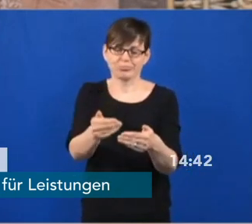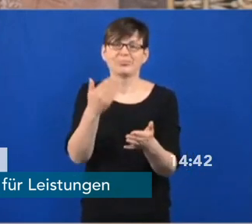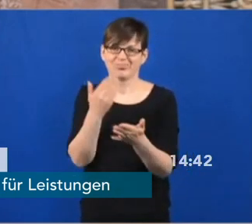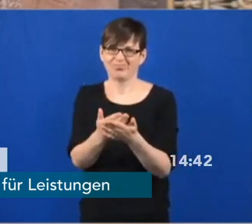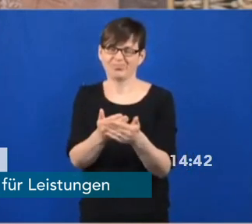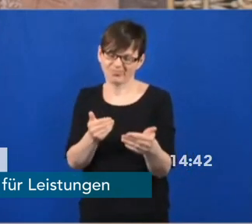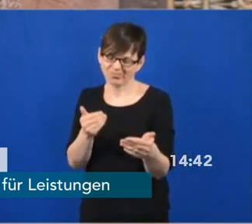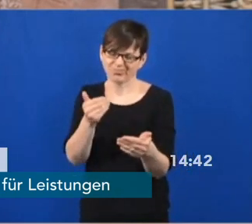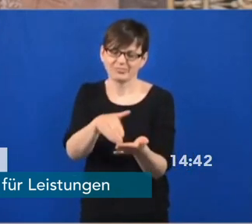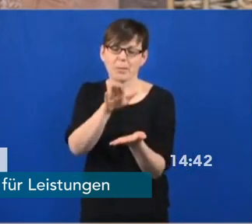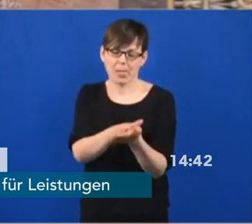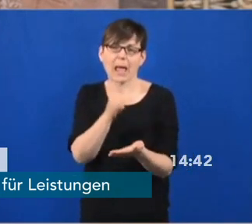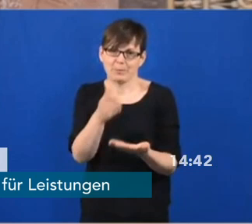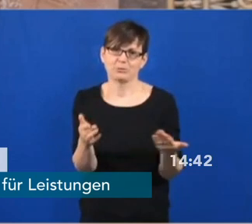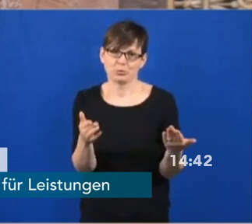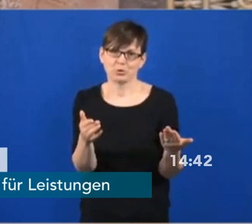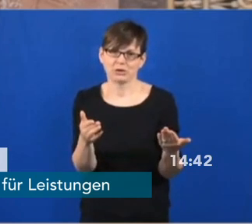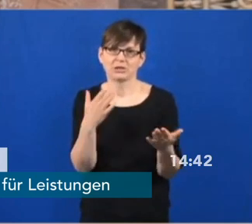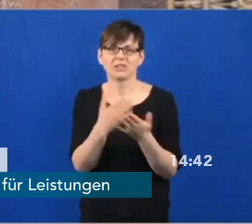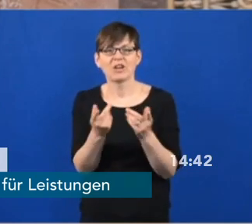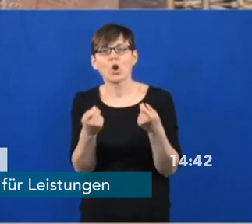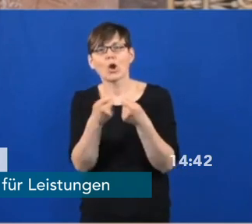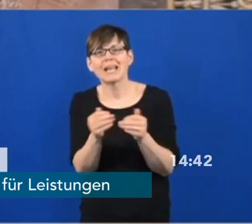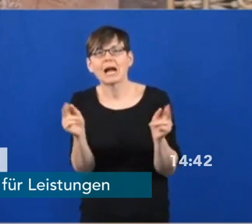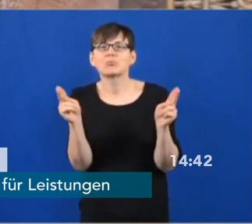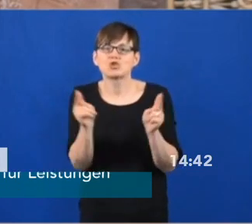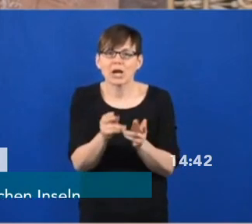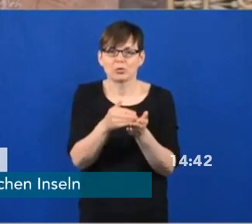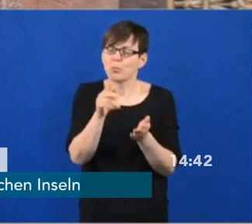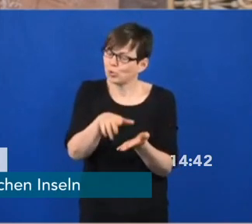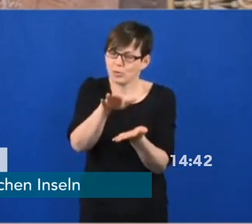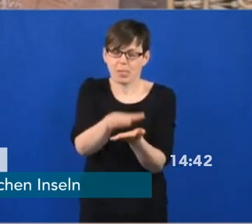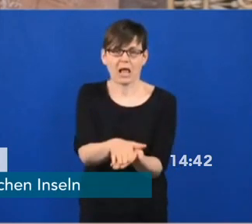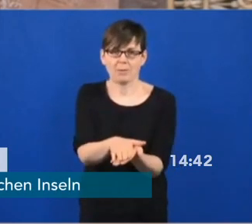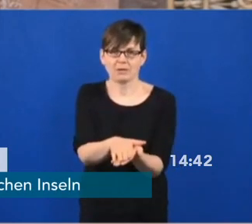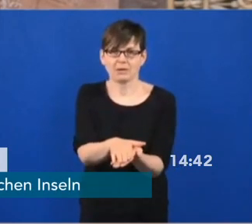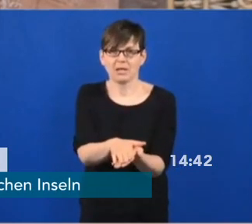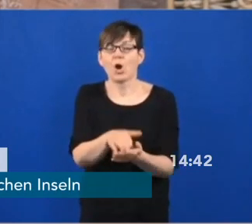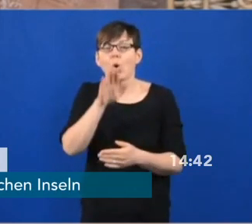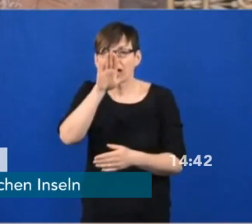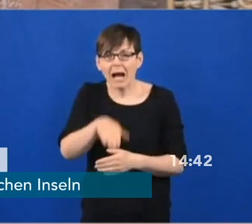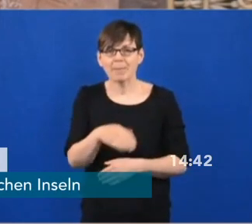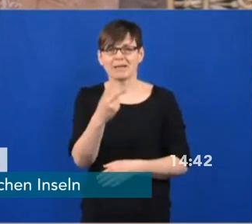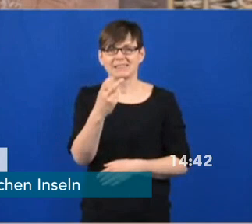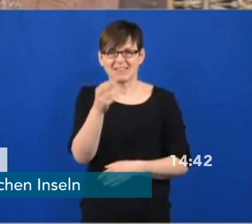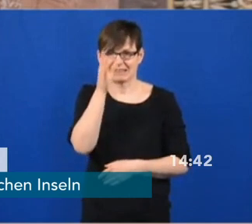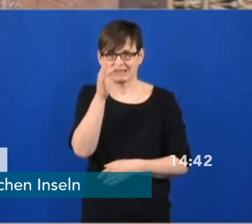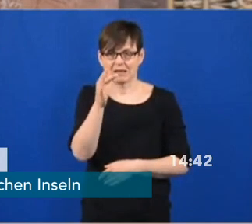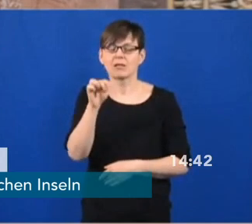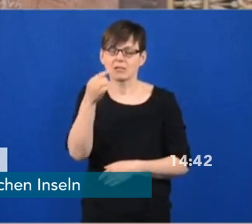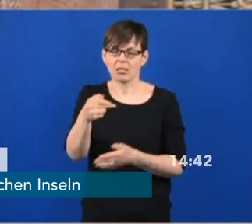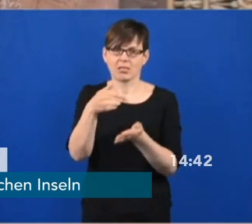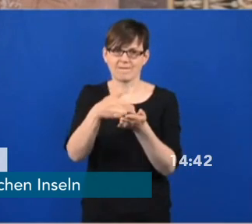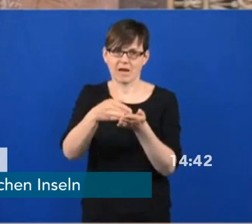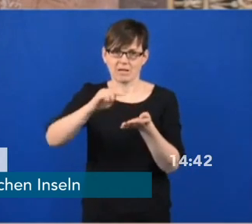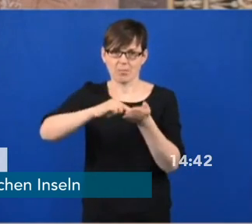oder unsere bisherigen Kontaktbeschränken aufrechterhalten und können dann erst ab dem 20.04. weiter planen.